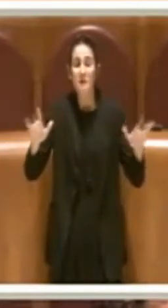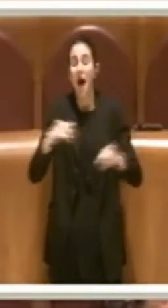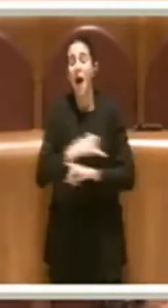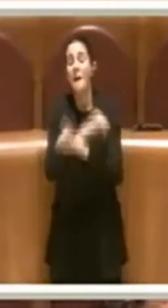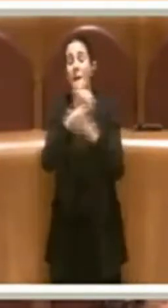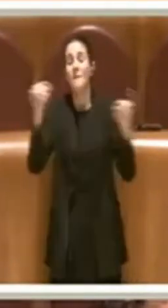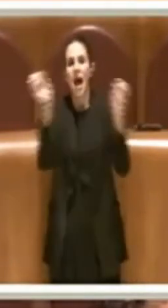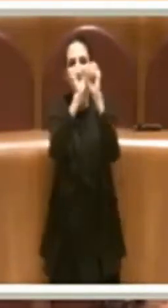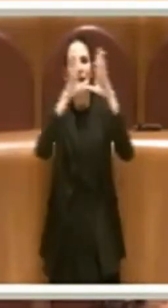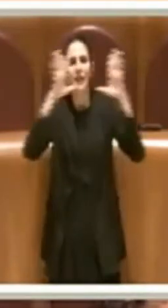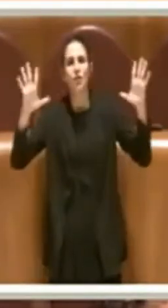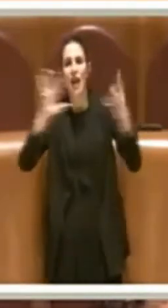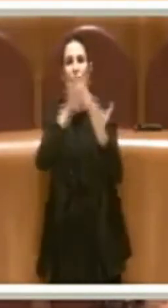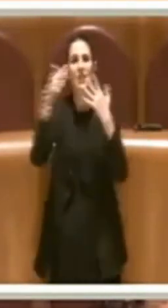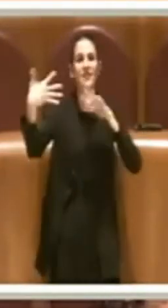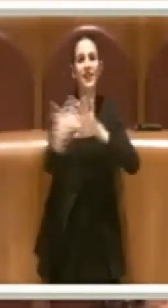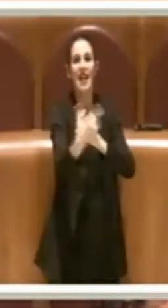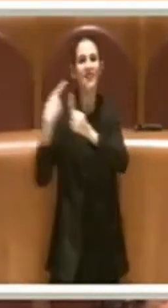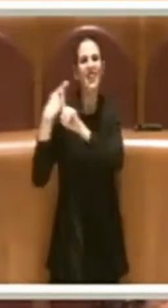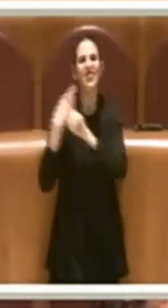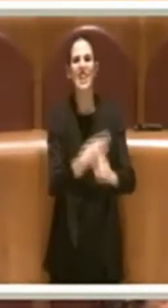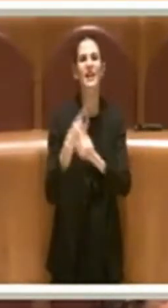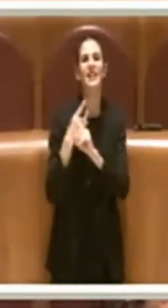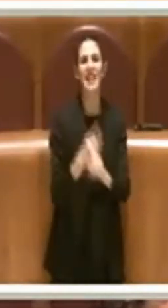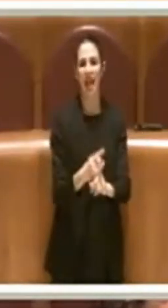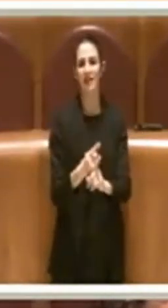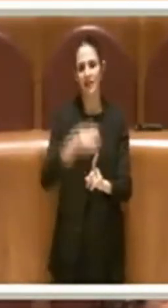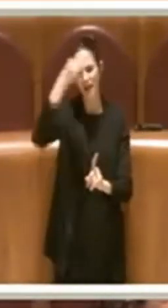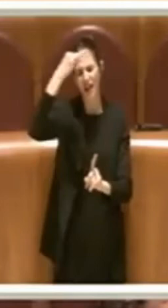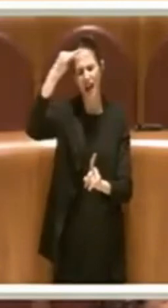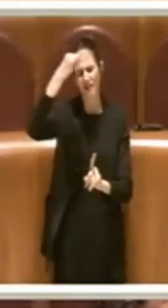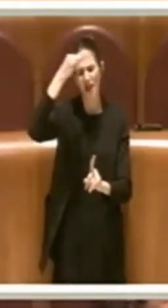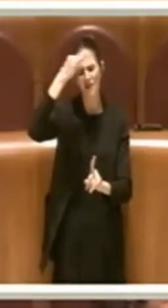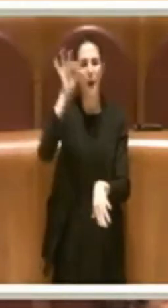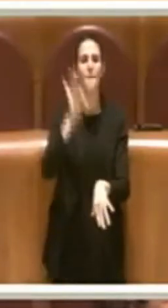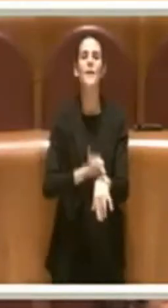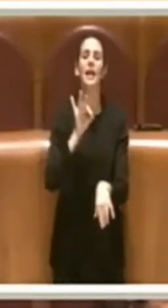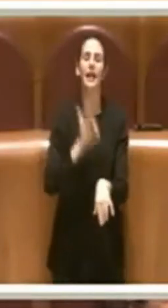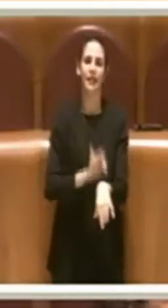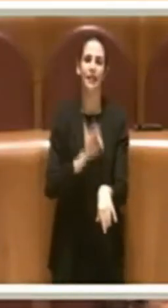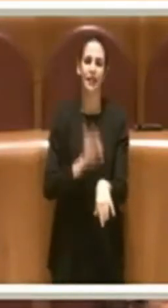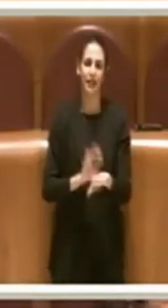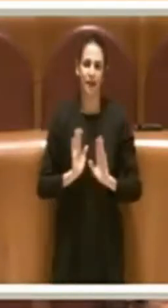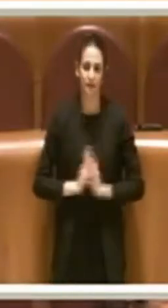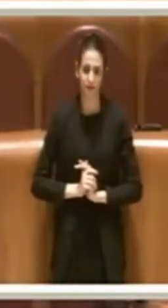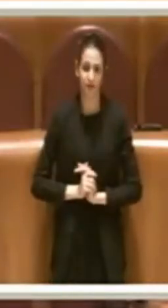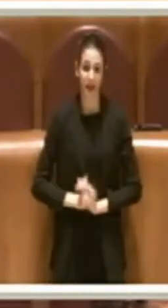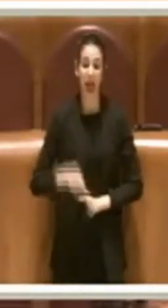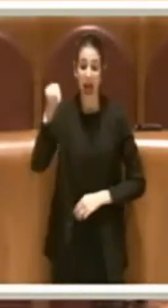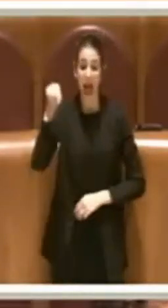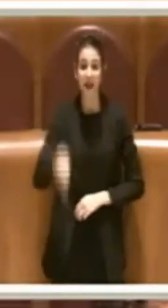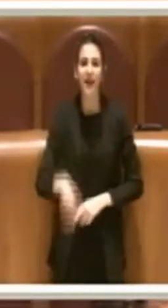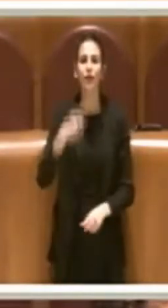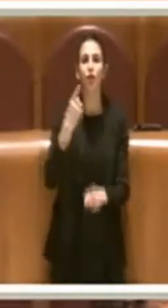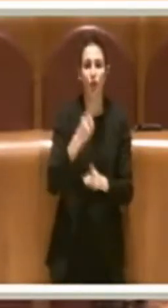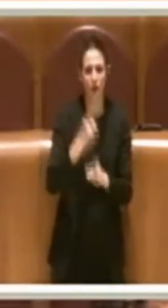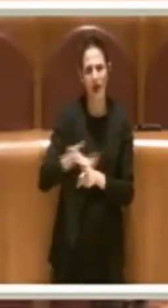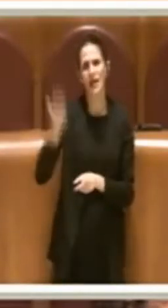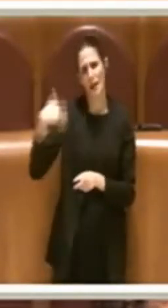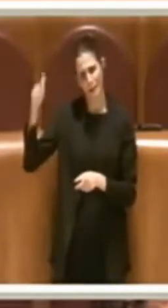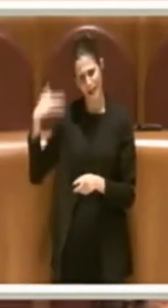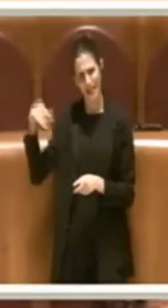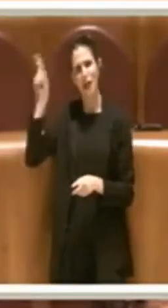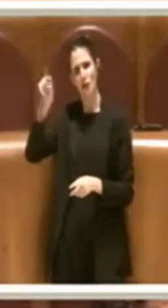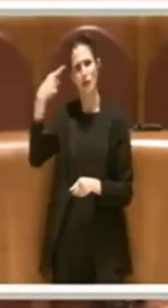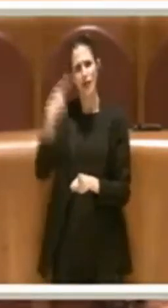tutto in una dipendenza. Però oggi lo sappiamo che c'è una dipendenza. Quindi è dovere, ed era dovere, negli ultimi 25 anni dello